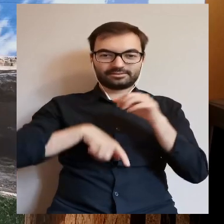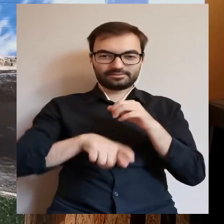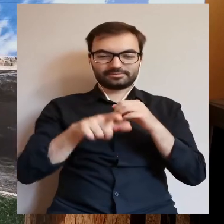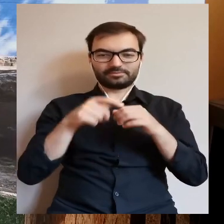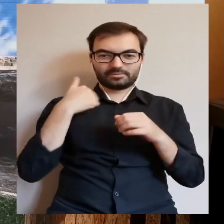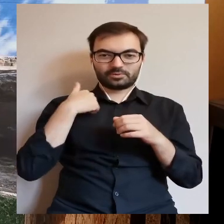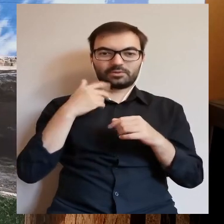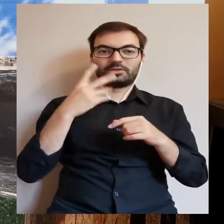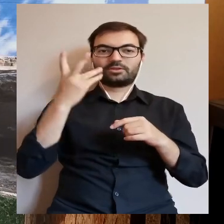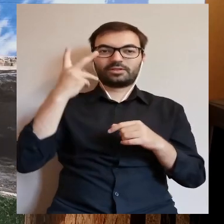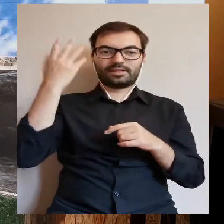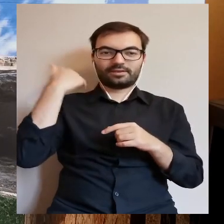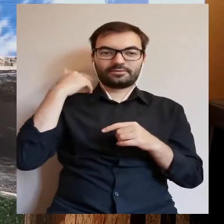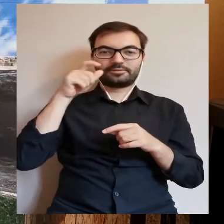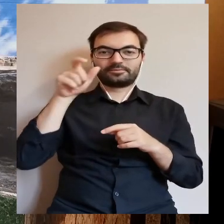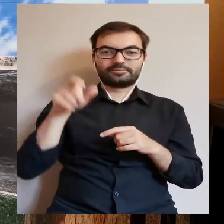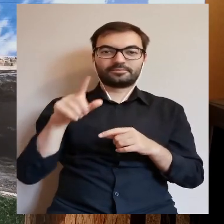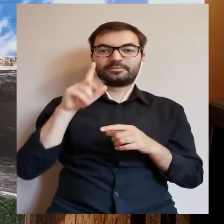nieszczęsnych,